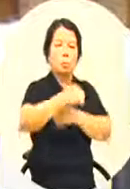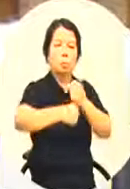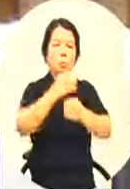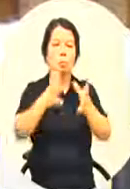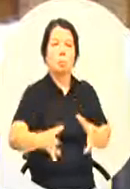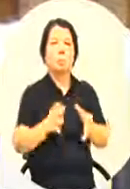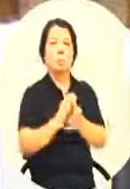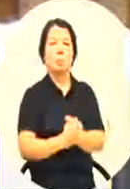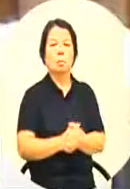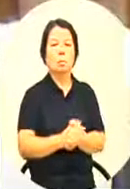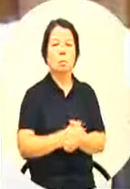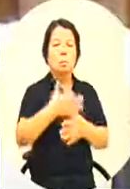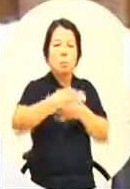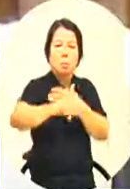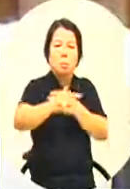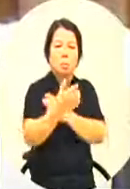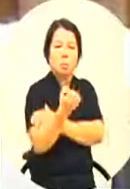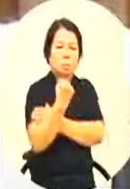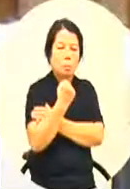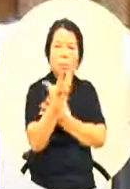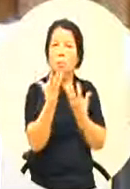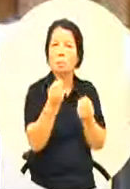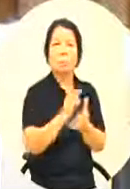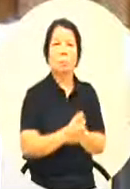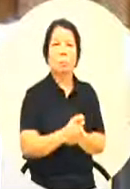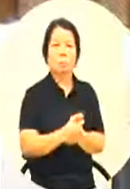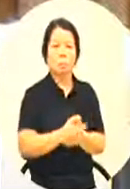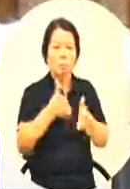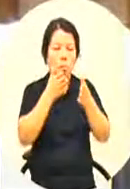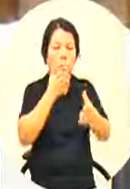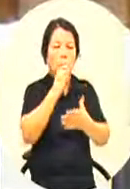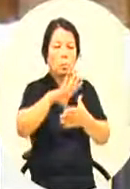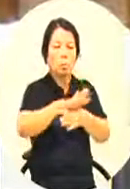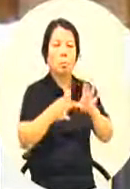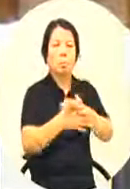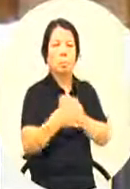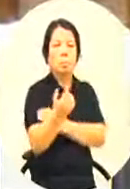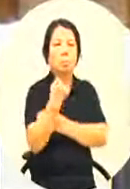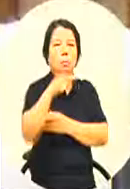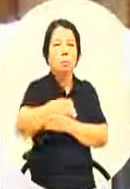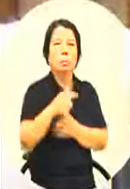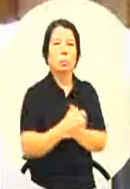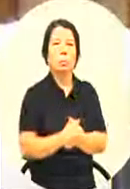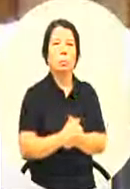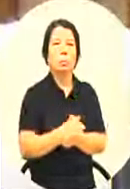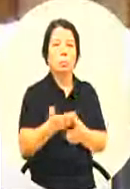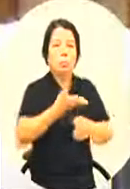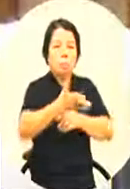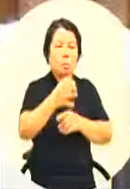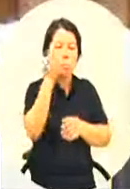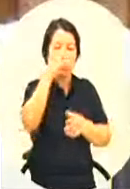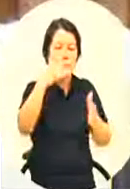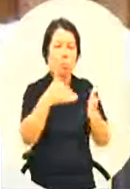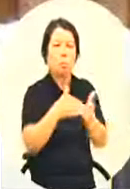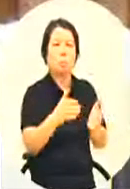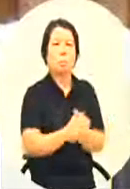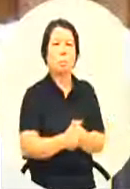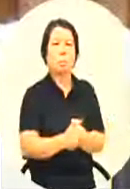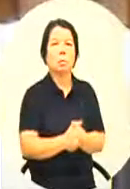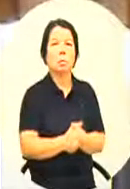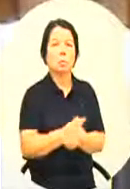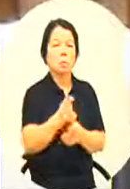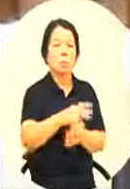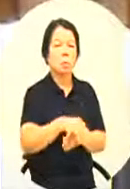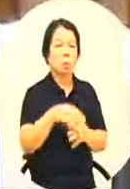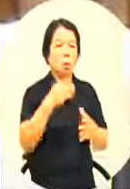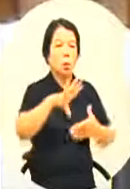坦白说少了一点积极性如果说这些文化局能够更积极一点设法让我们看到说我们有努力的将这些文